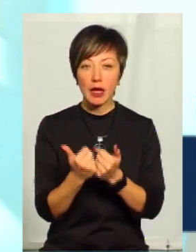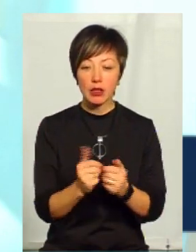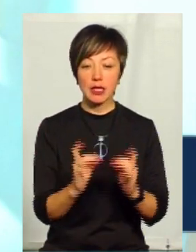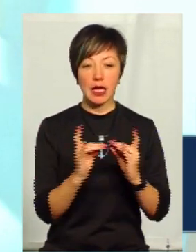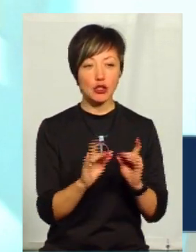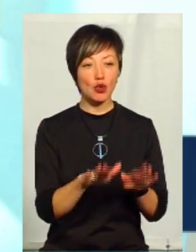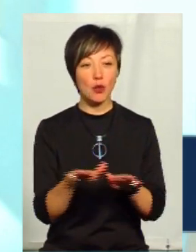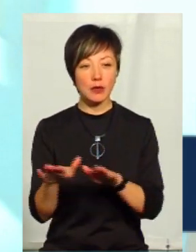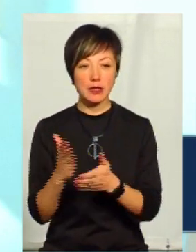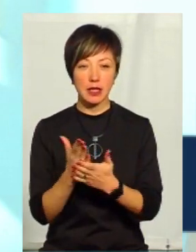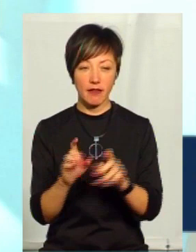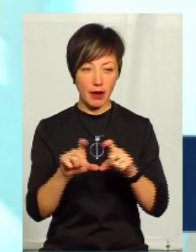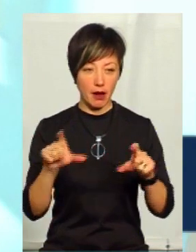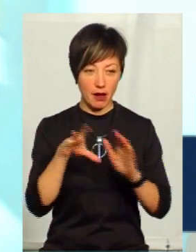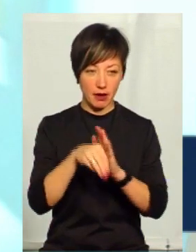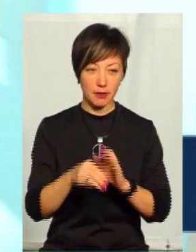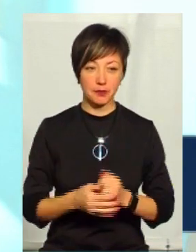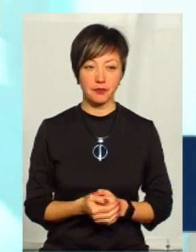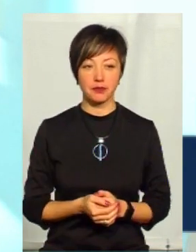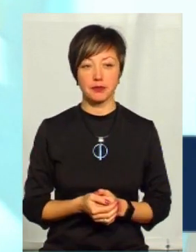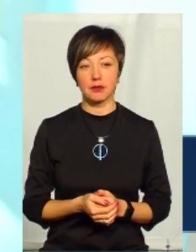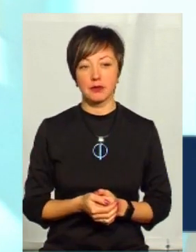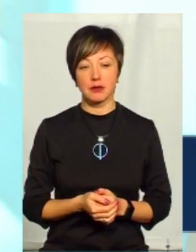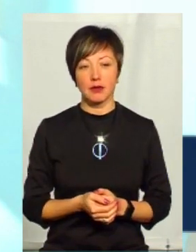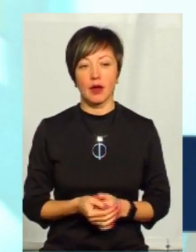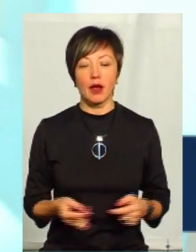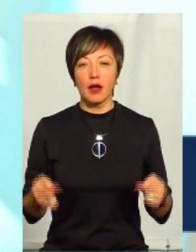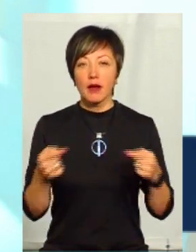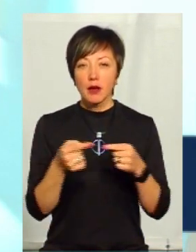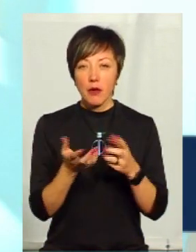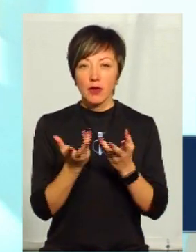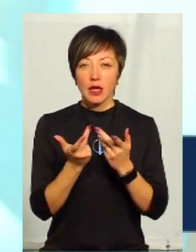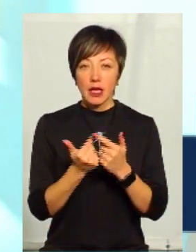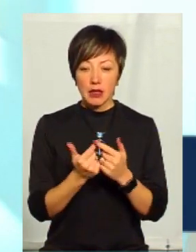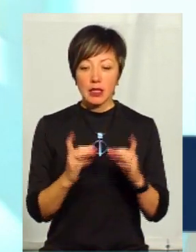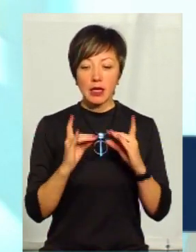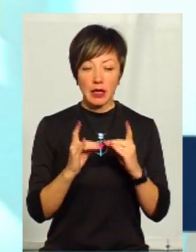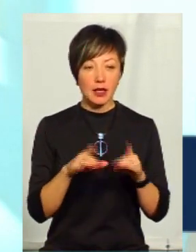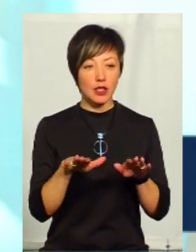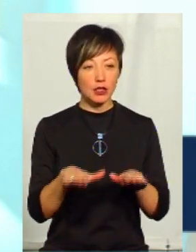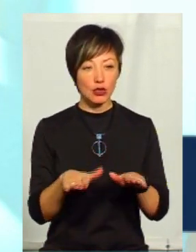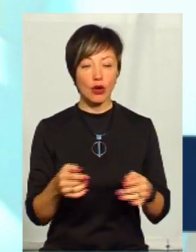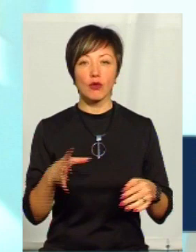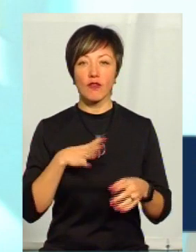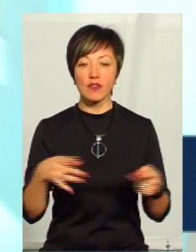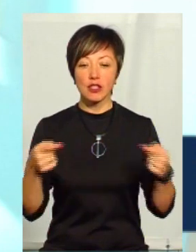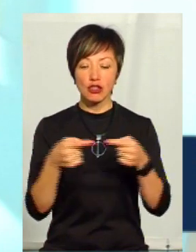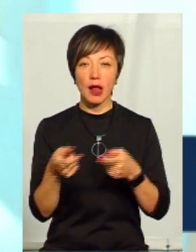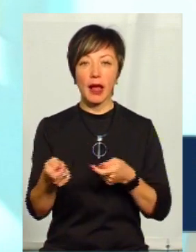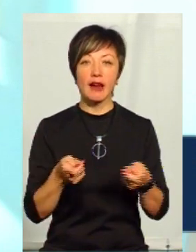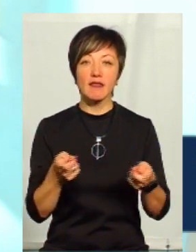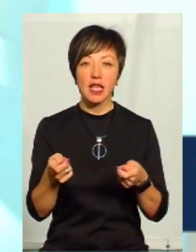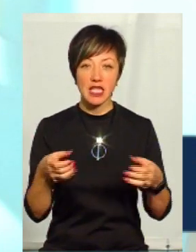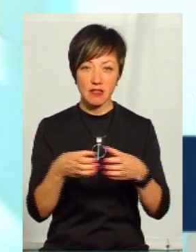ліжок, які є в структури лікарні. Відповідно до кількості ліжок визначалися і керівний склад